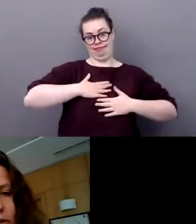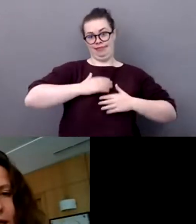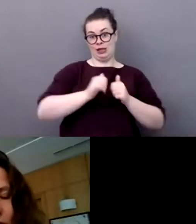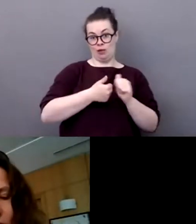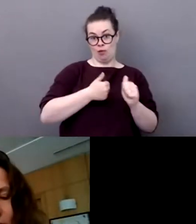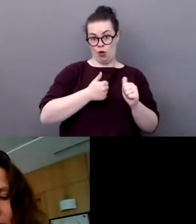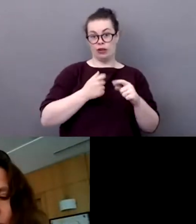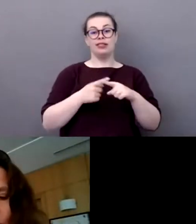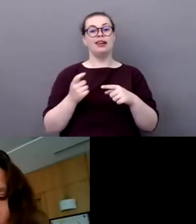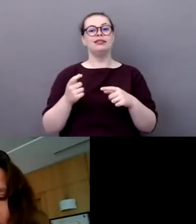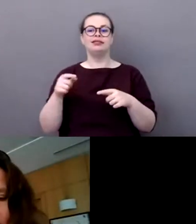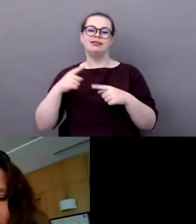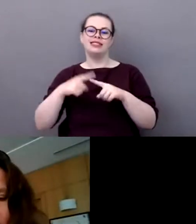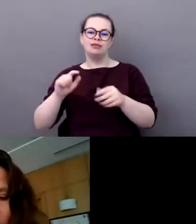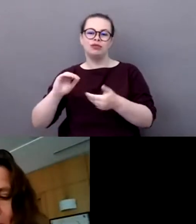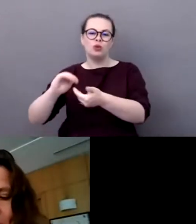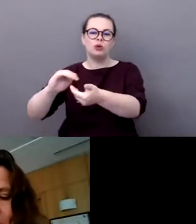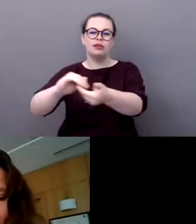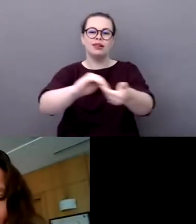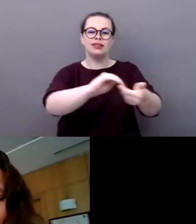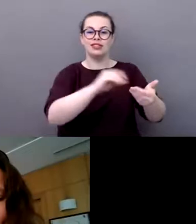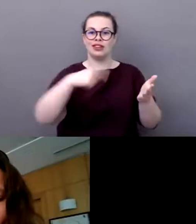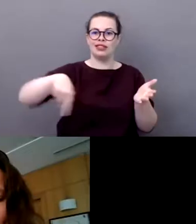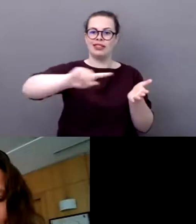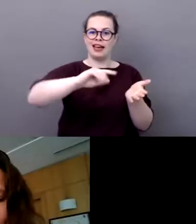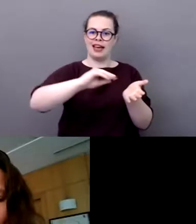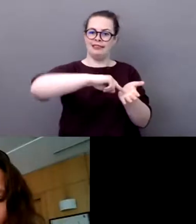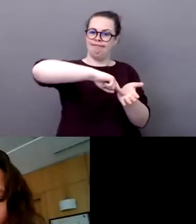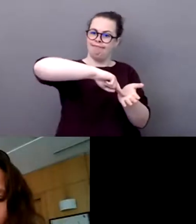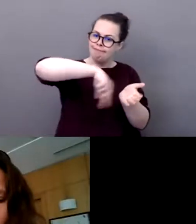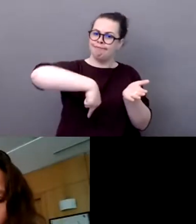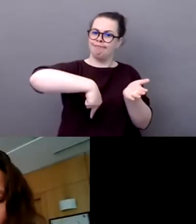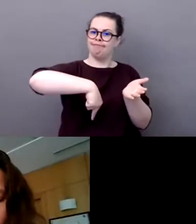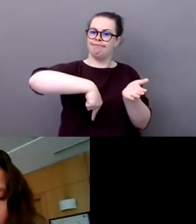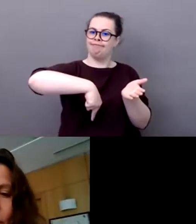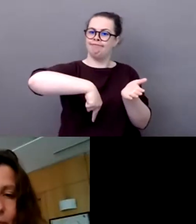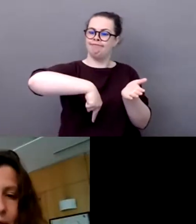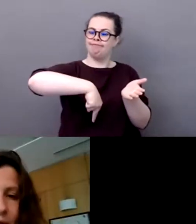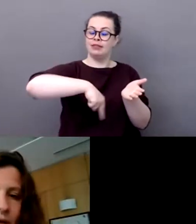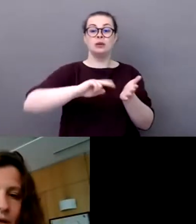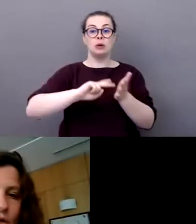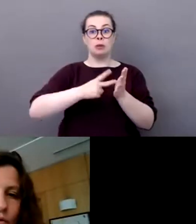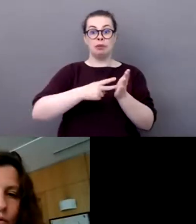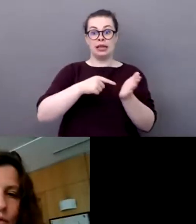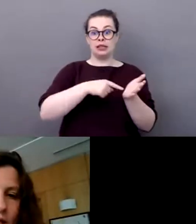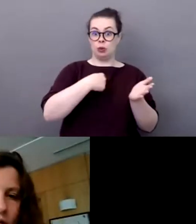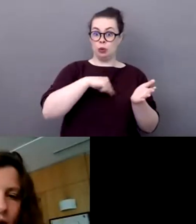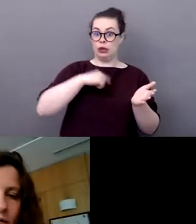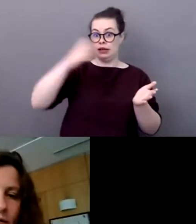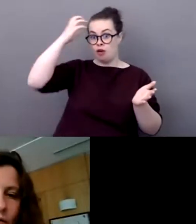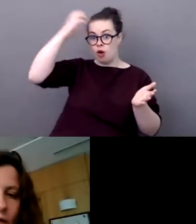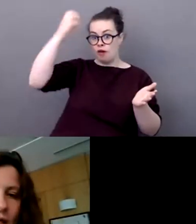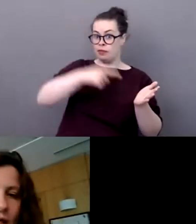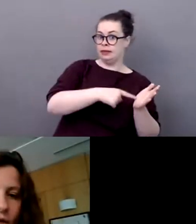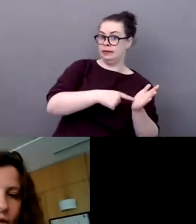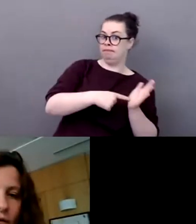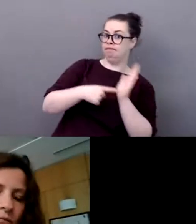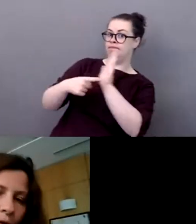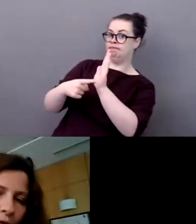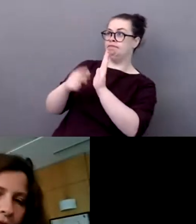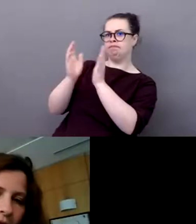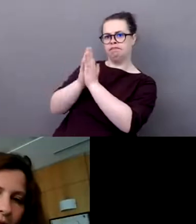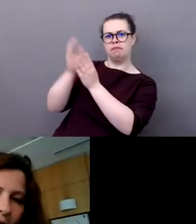peut apporter à l'organisation de ces événements. Et nous souhaitons développer cette charte et